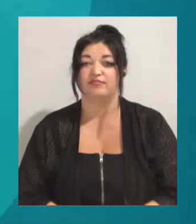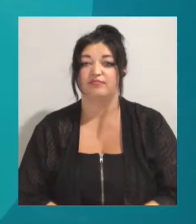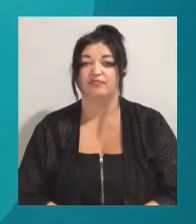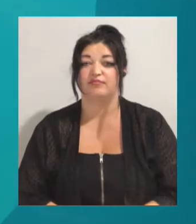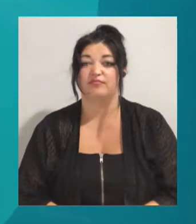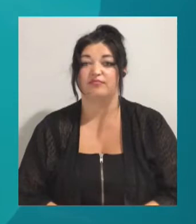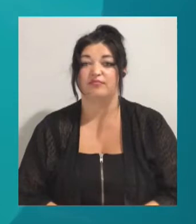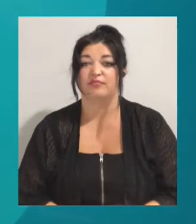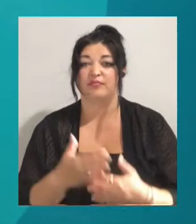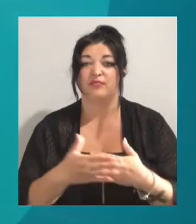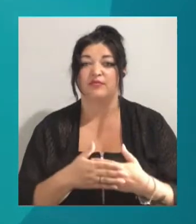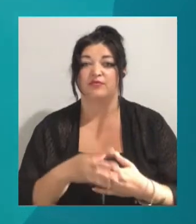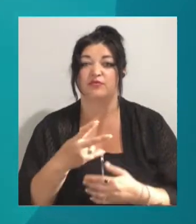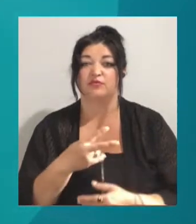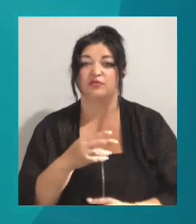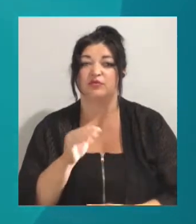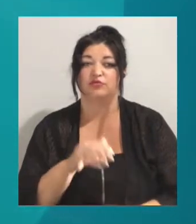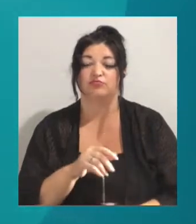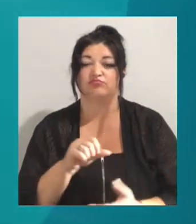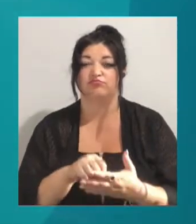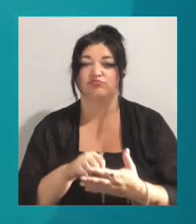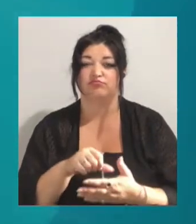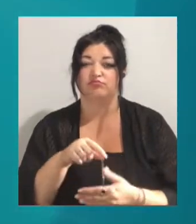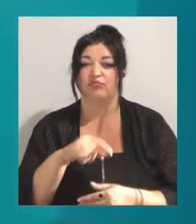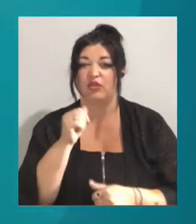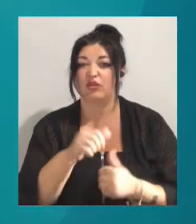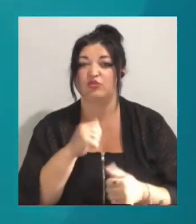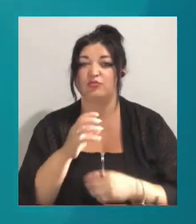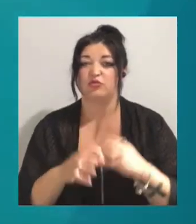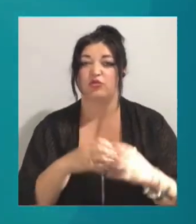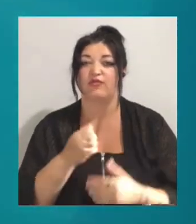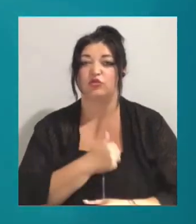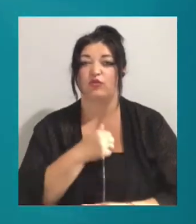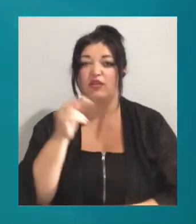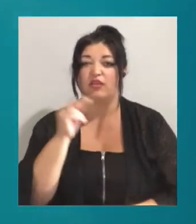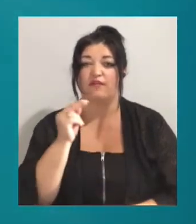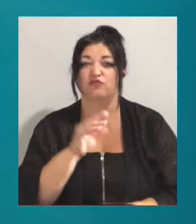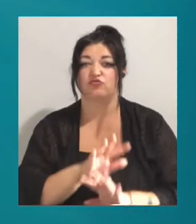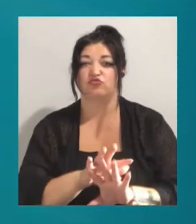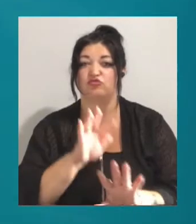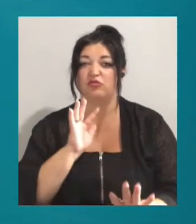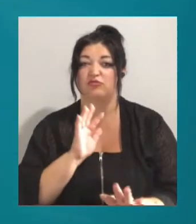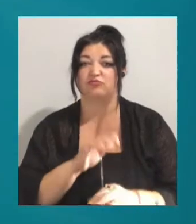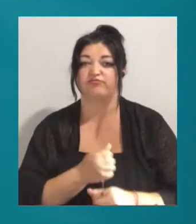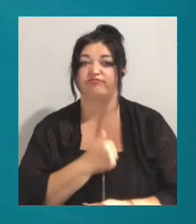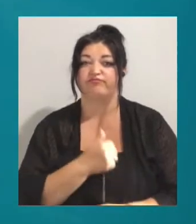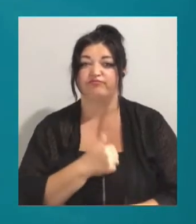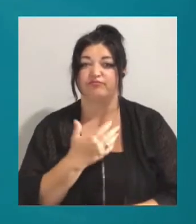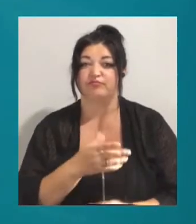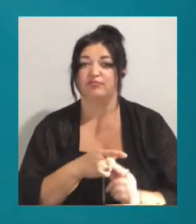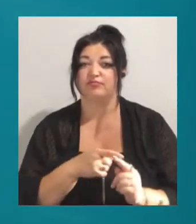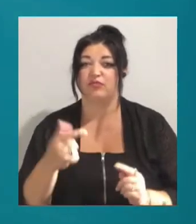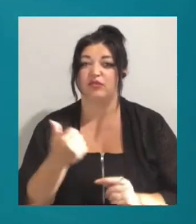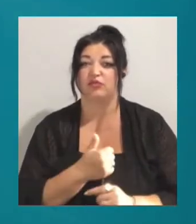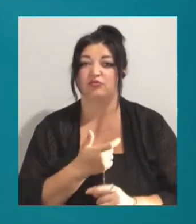Близько двох тисяч бійців братимуть участь у цьогорічних міжнародних військових навчаннях «Сібриз». Протягом цього тижня до них залучать більше 20